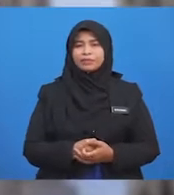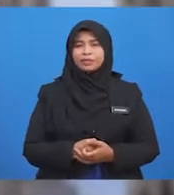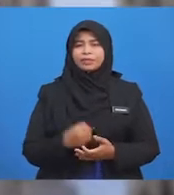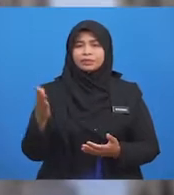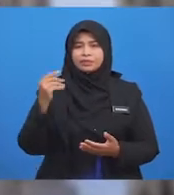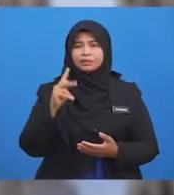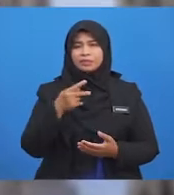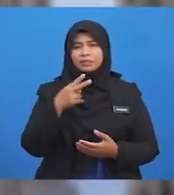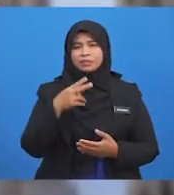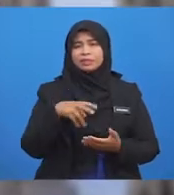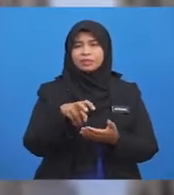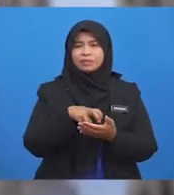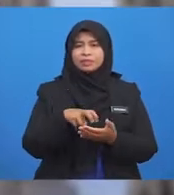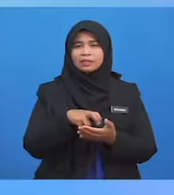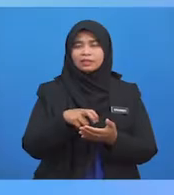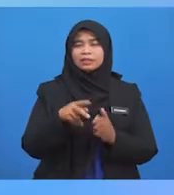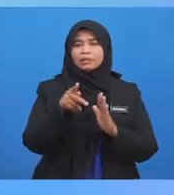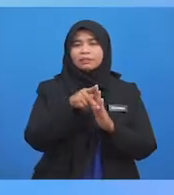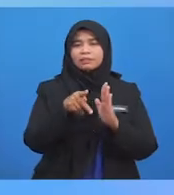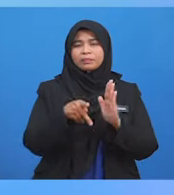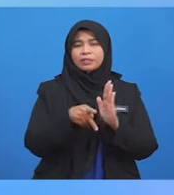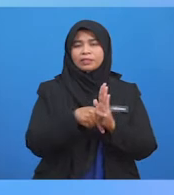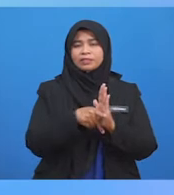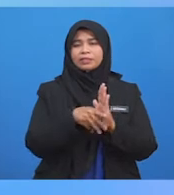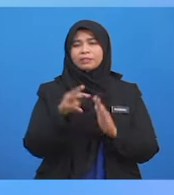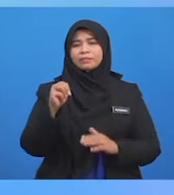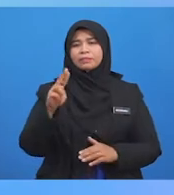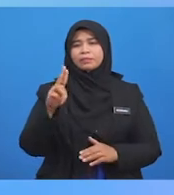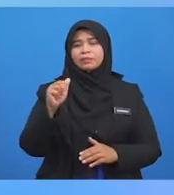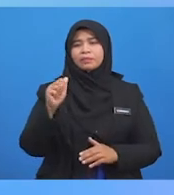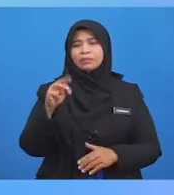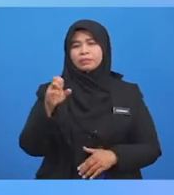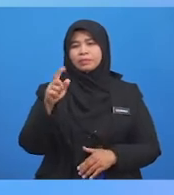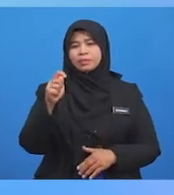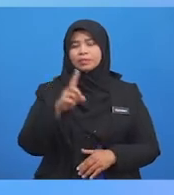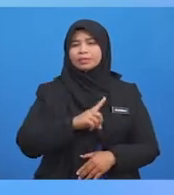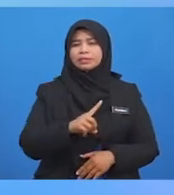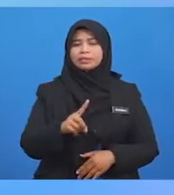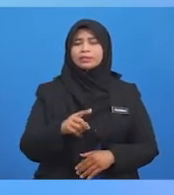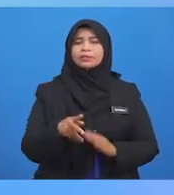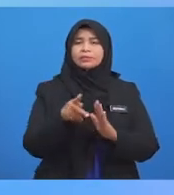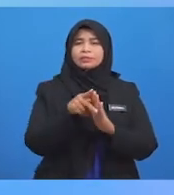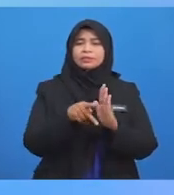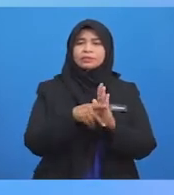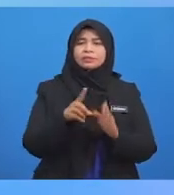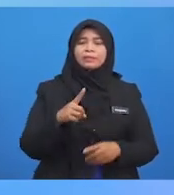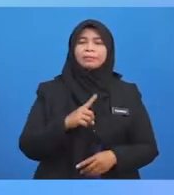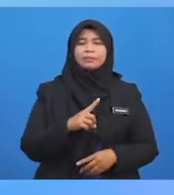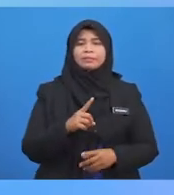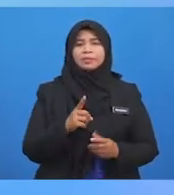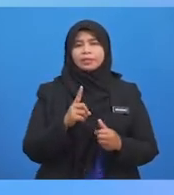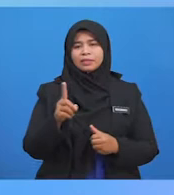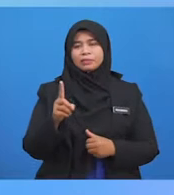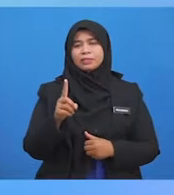Jom kita Teroka Prinsip Dan Etika Mu'amalat Islam Prinsip Pertama